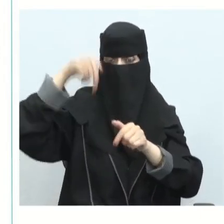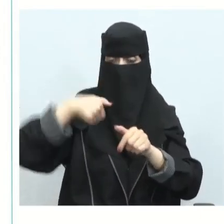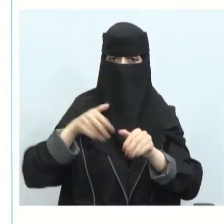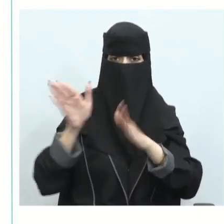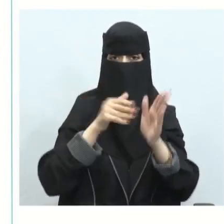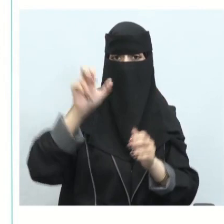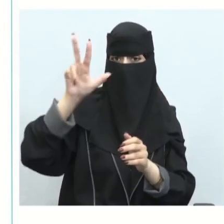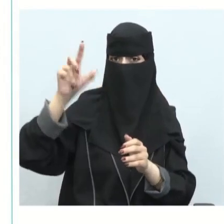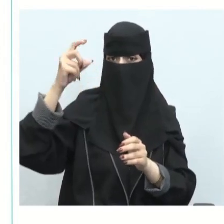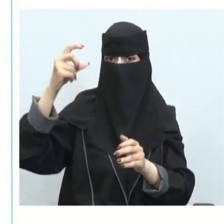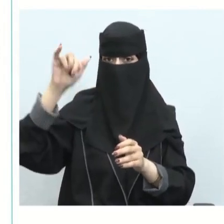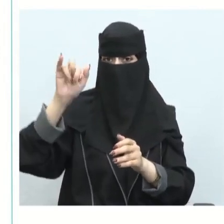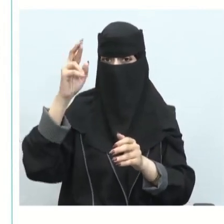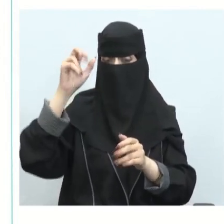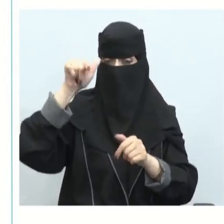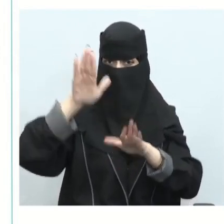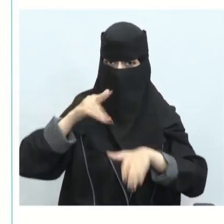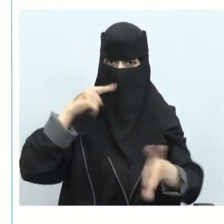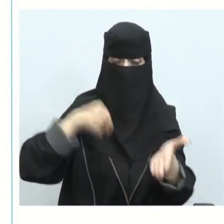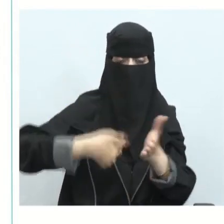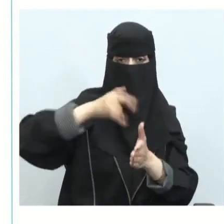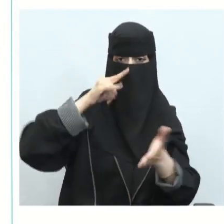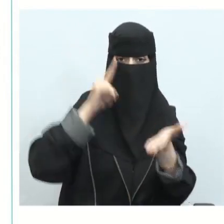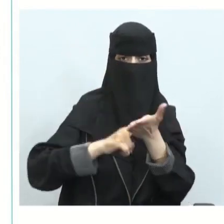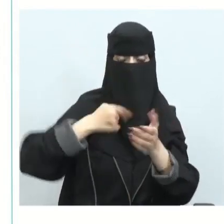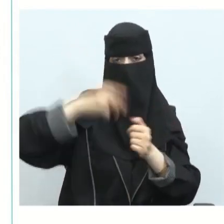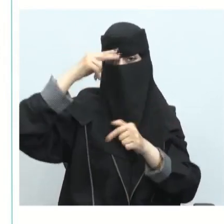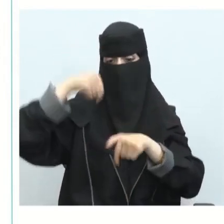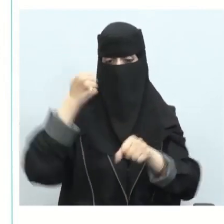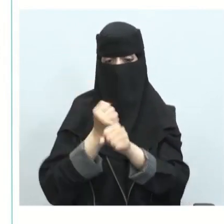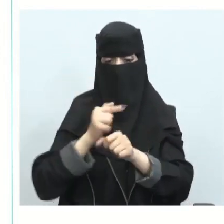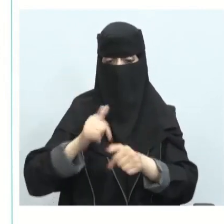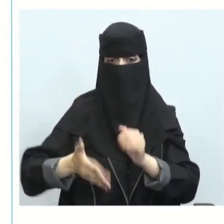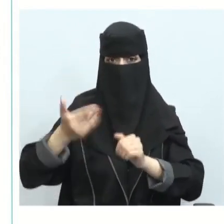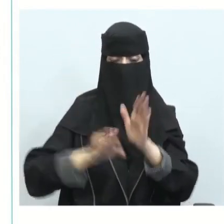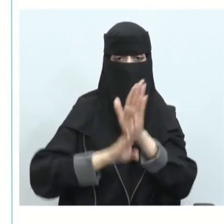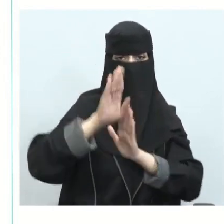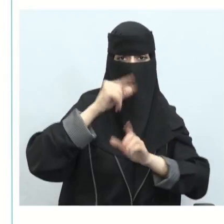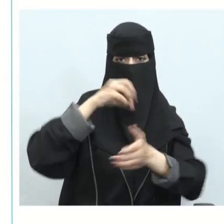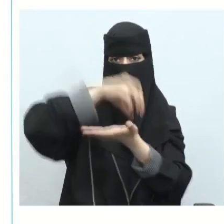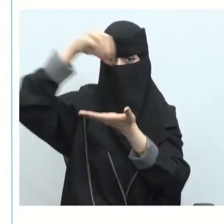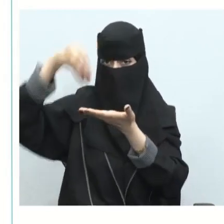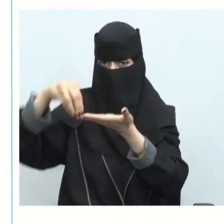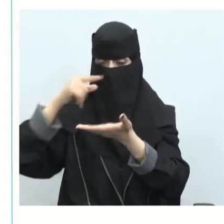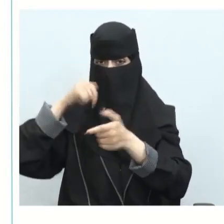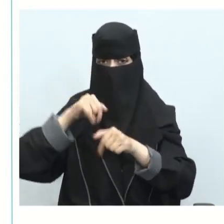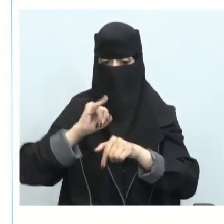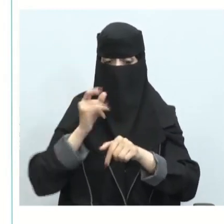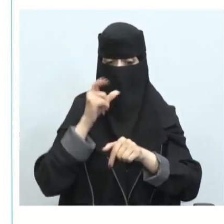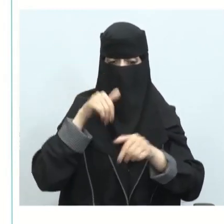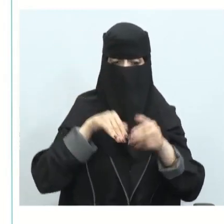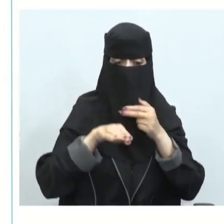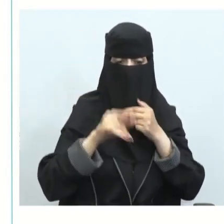وقود مستدام إلا أن المملكة العربية السعودية يكون دورها كالتالي أولا تعمل على تطوير النقل كما ذكرنا من خلال